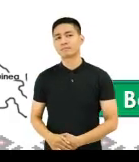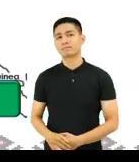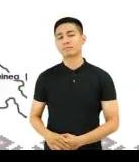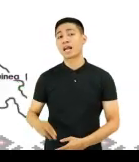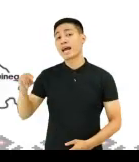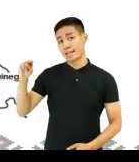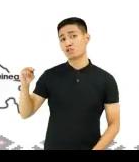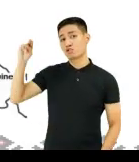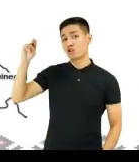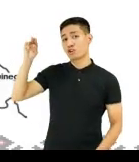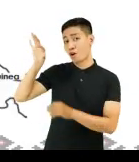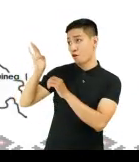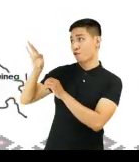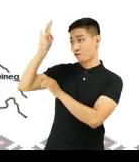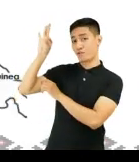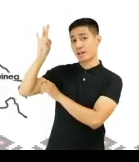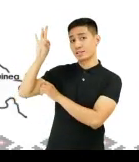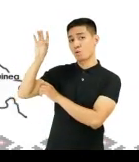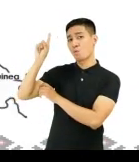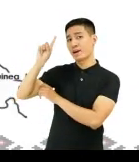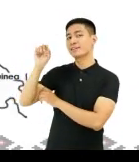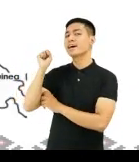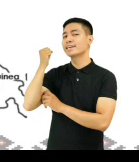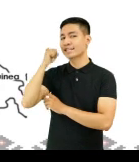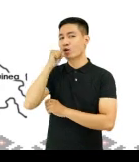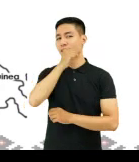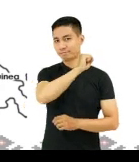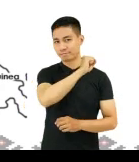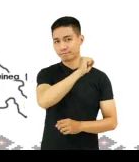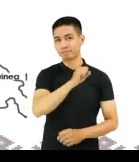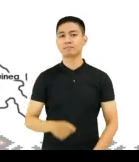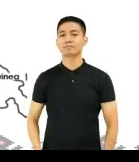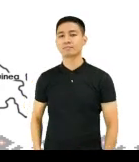Sa gawing hilaga, matatagpuan ang bansang Taiwan.